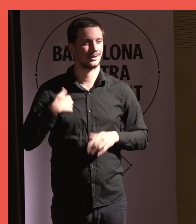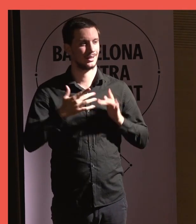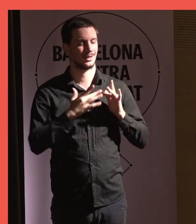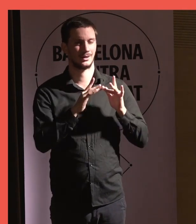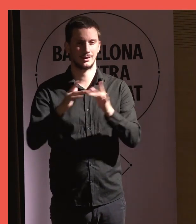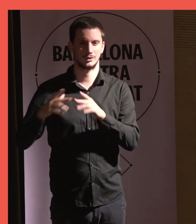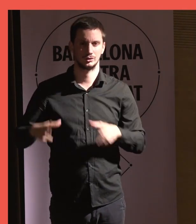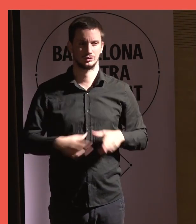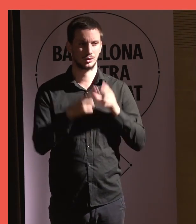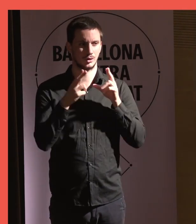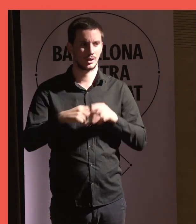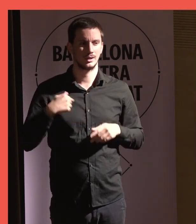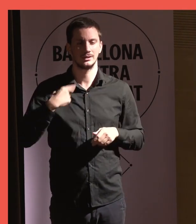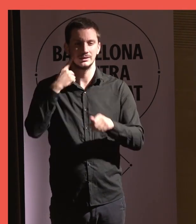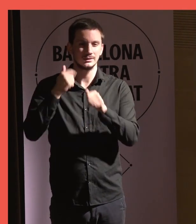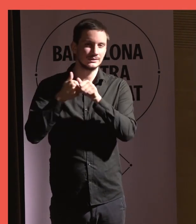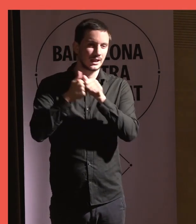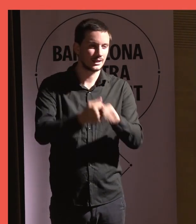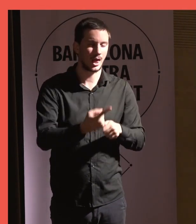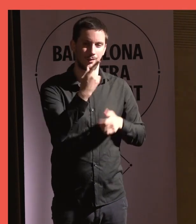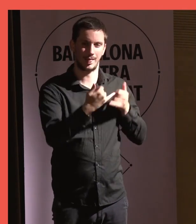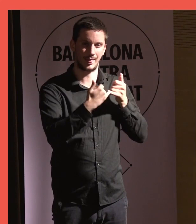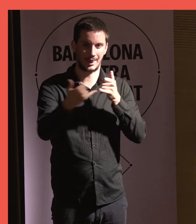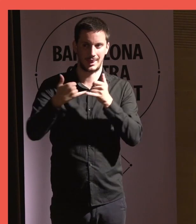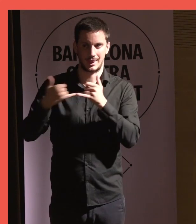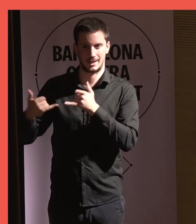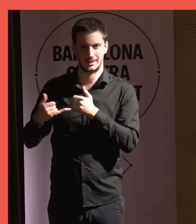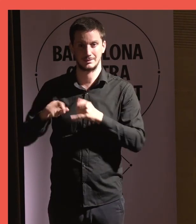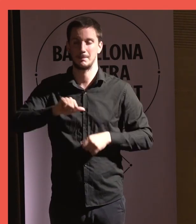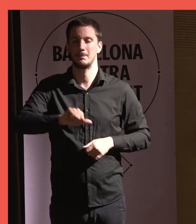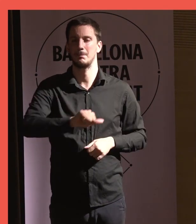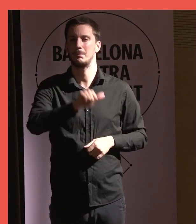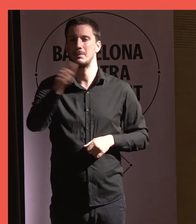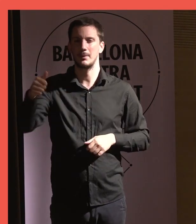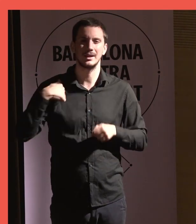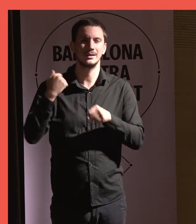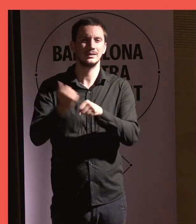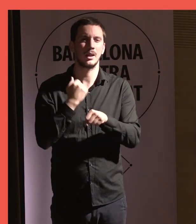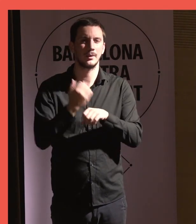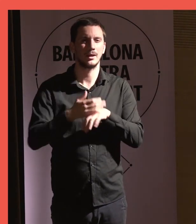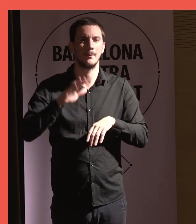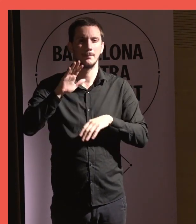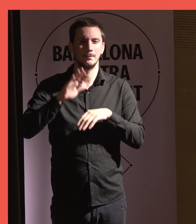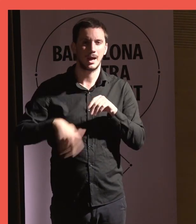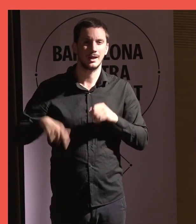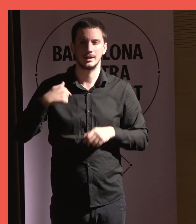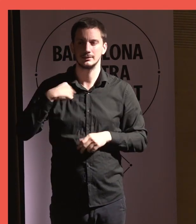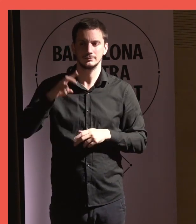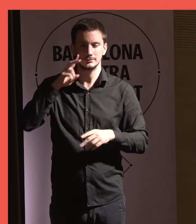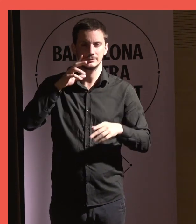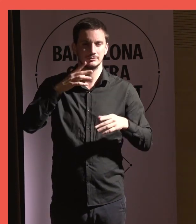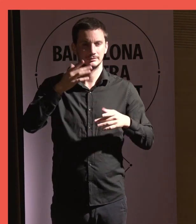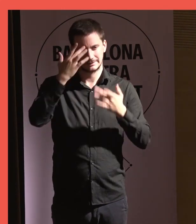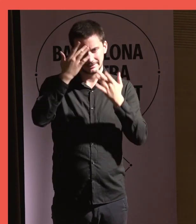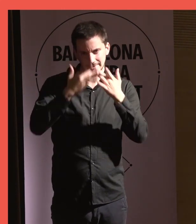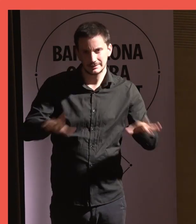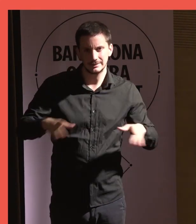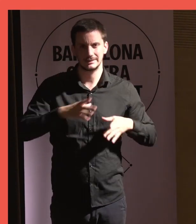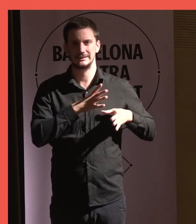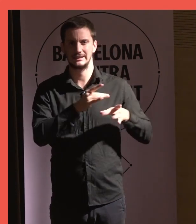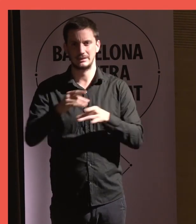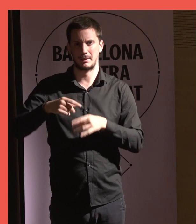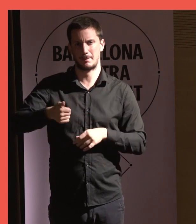socials seguint alguna d'aquestes línies. Primer, treballar per donar, conèixer-la i sensibilitzar sobre la soledat no